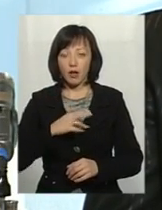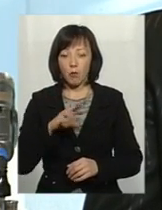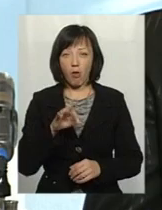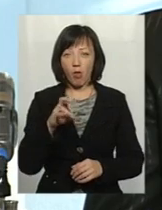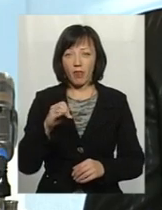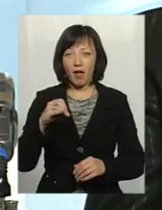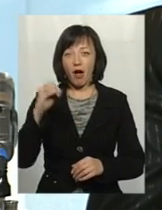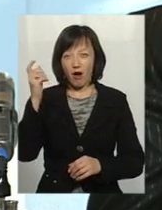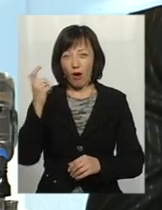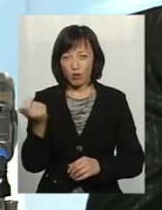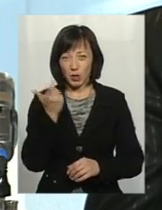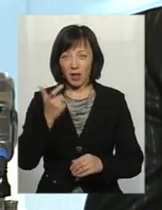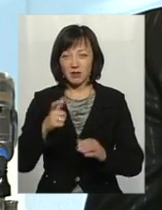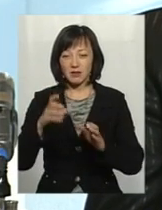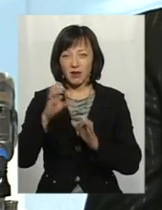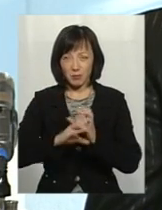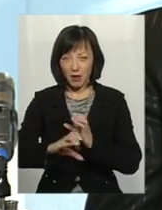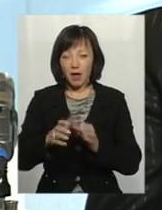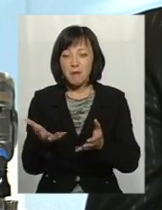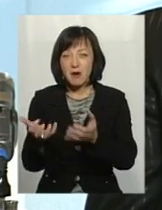організаційне господарство бере воду для міста.